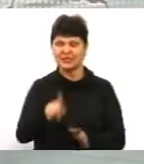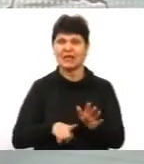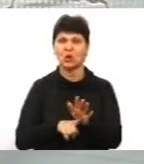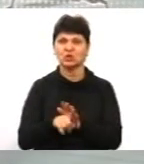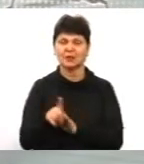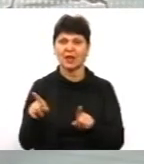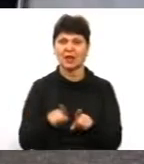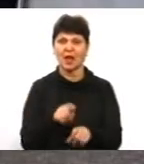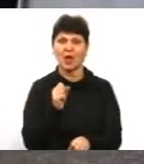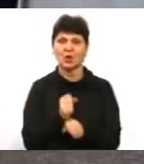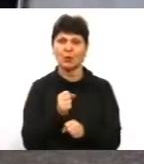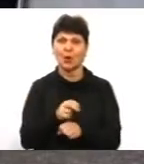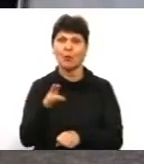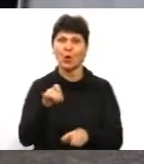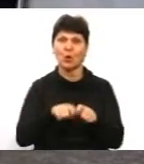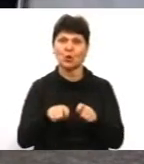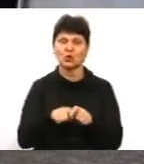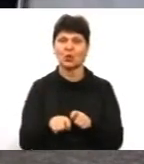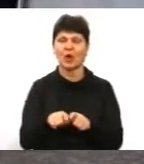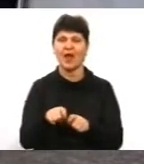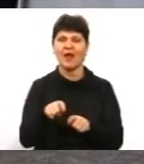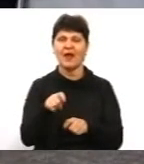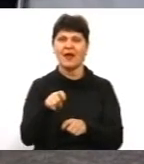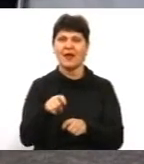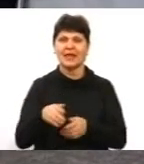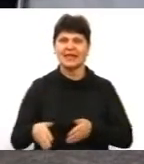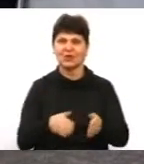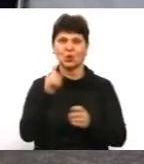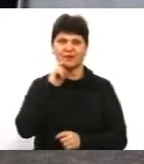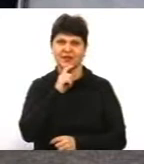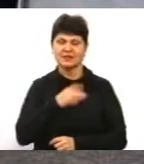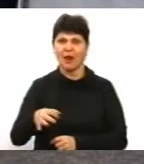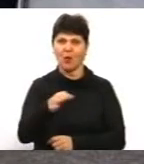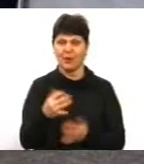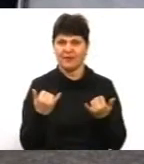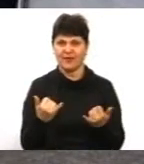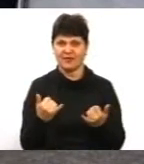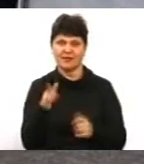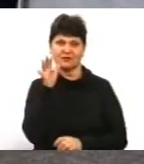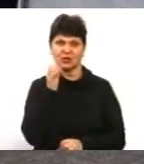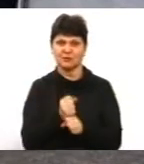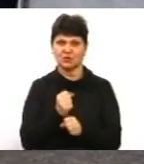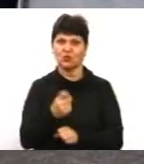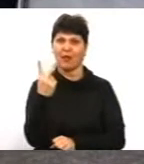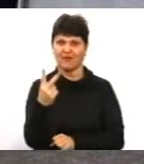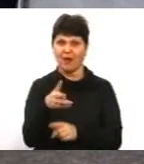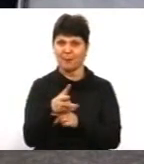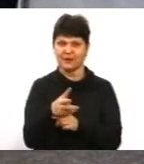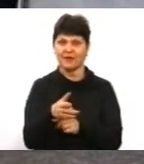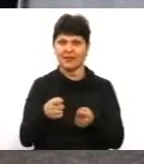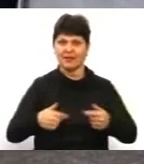робота по контролю і вимірюванні швидкості на території Вінницької області. На даний час працює у нас два прилади на ділянці